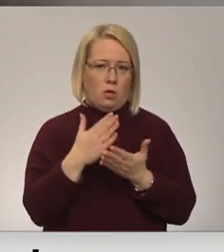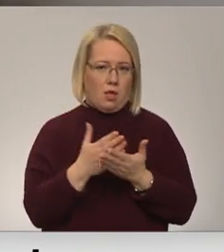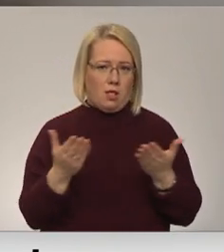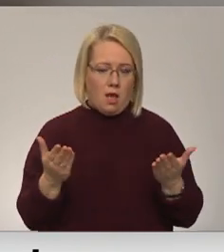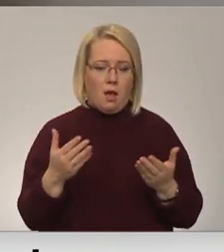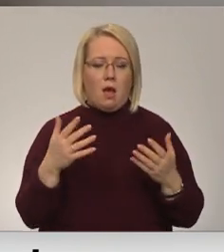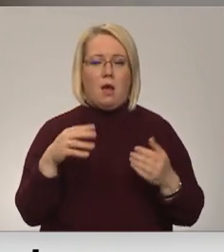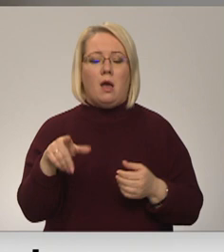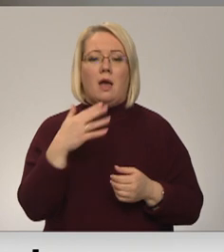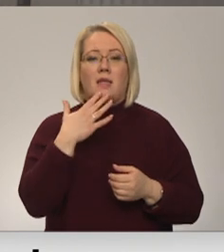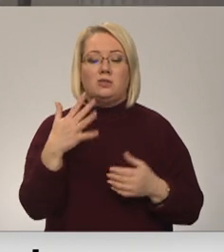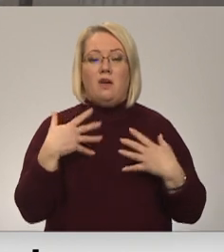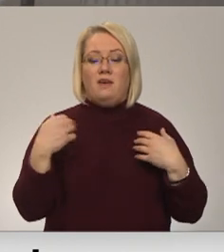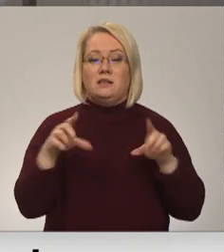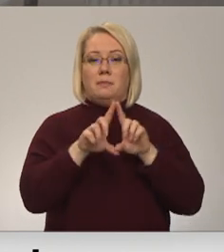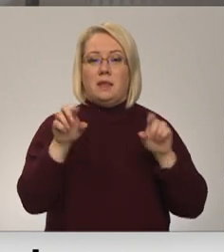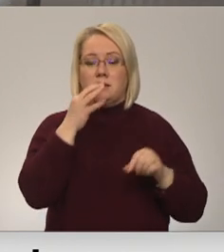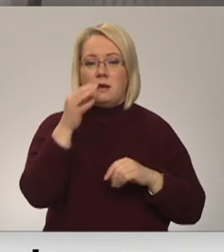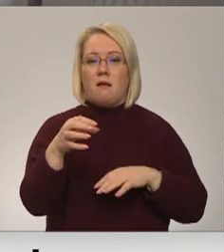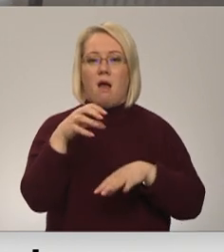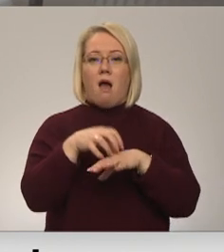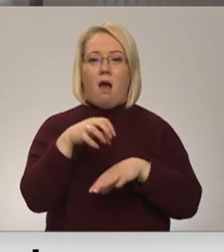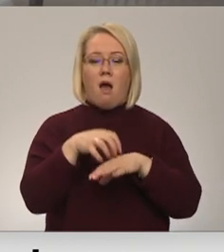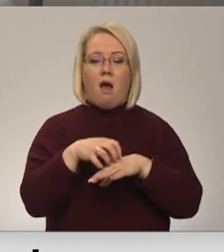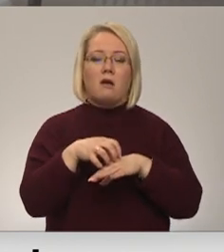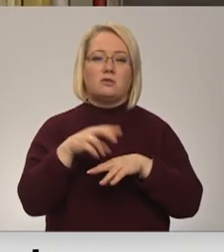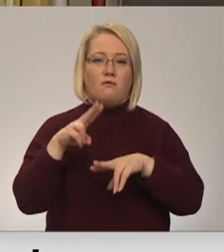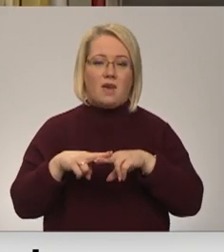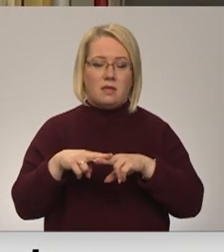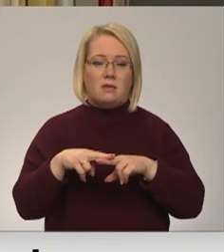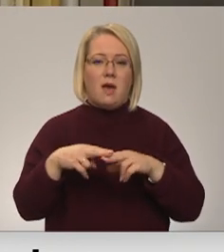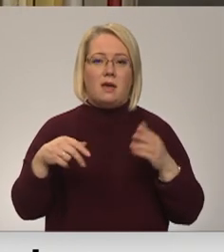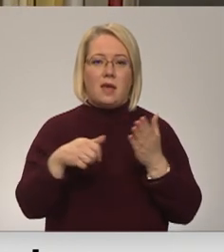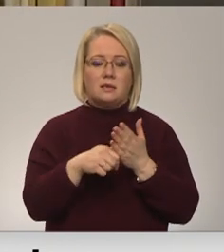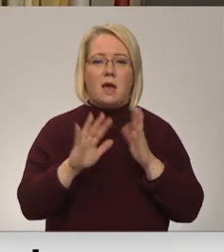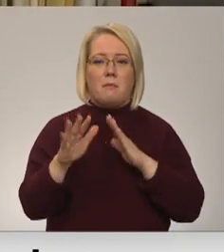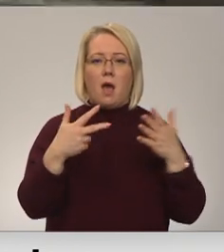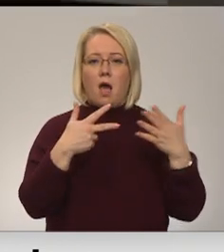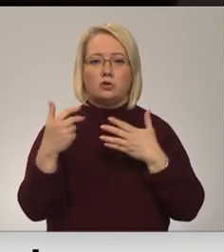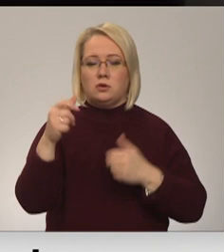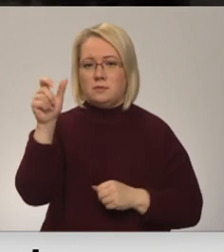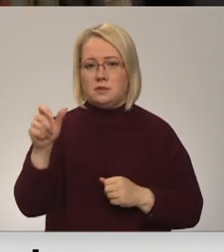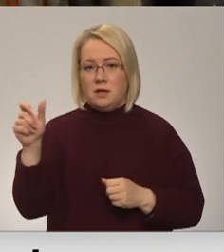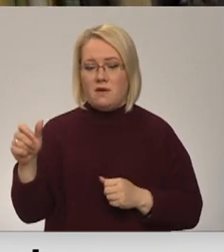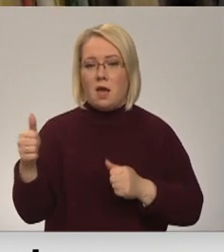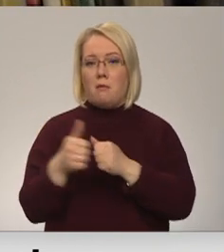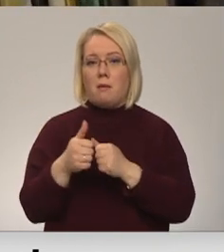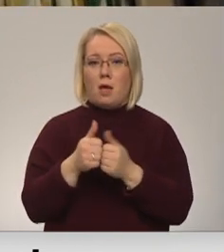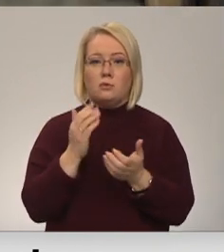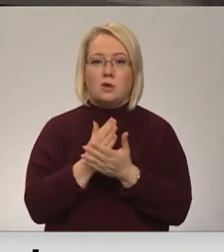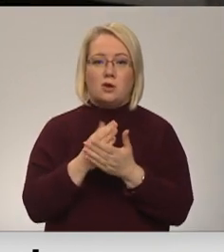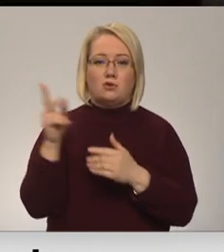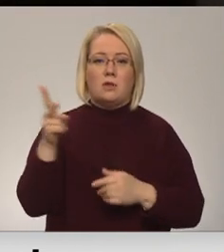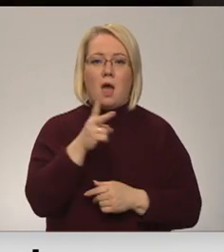līves dienas tā retēvē skaidro ārsta praksē streņšos šobrīd reģistrētie ap 800 pacienti. Tikmēr blaku sasošajā